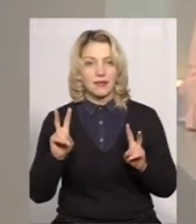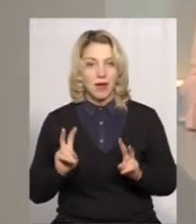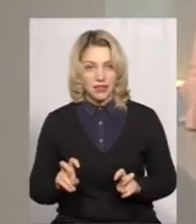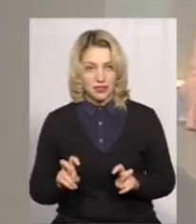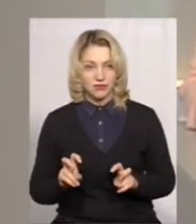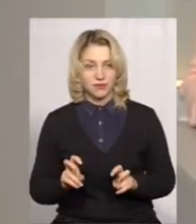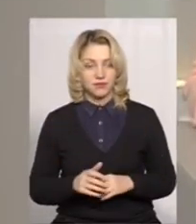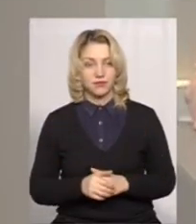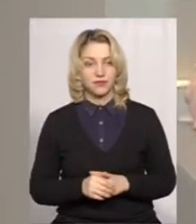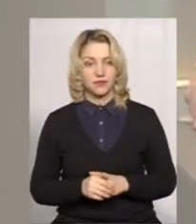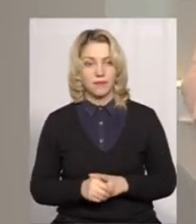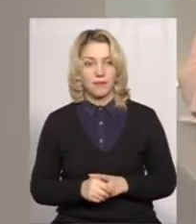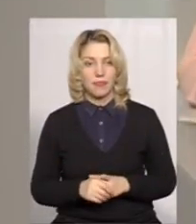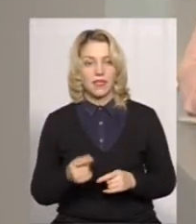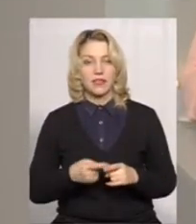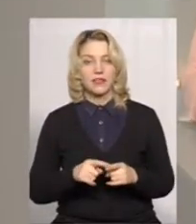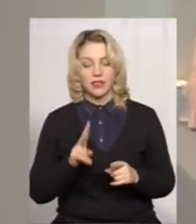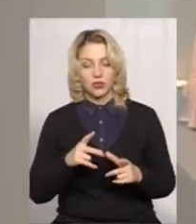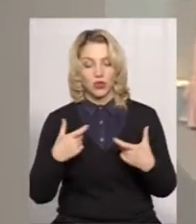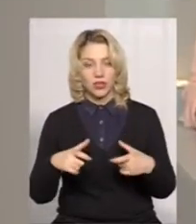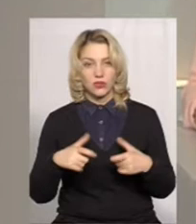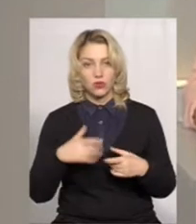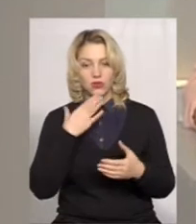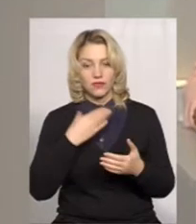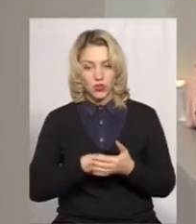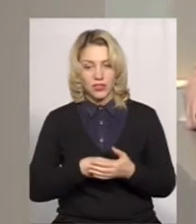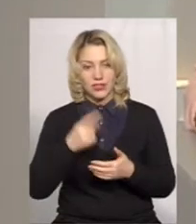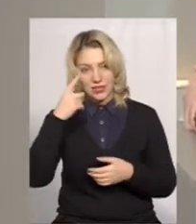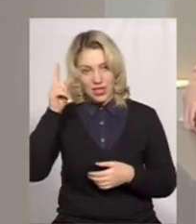ті, хто тестує свої знання,